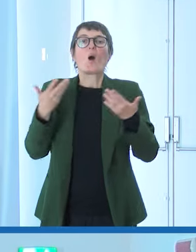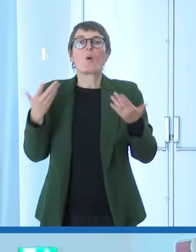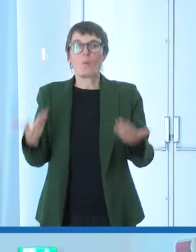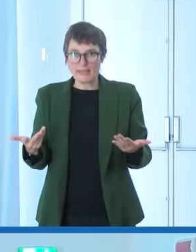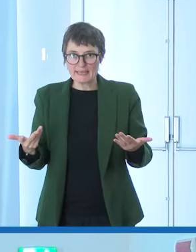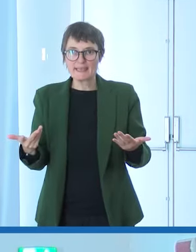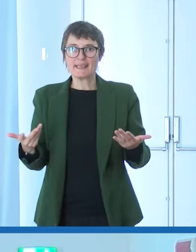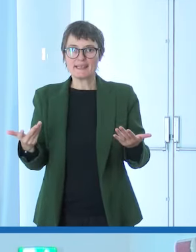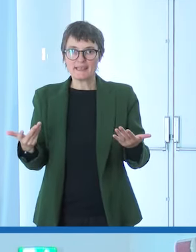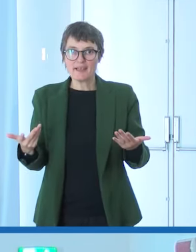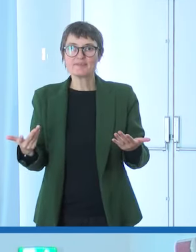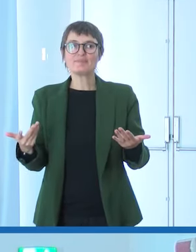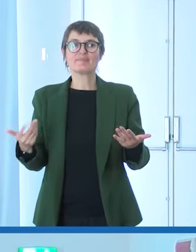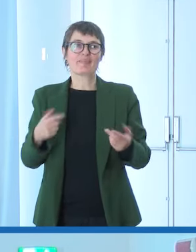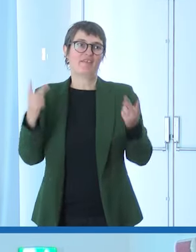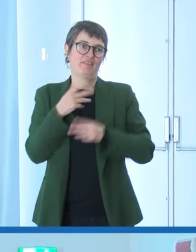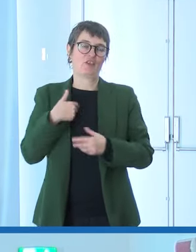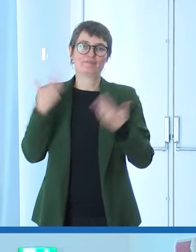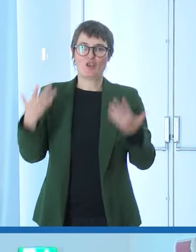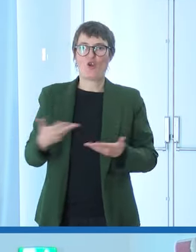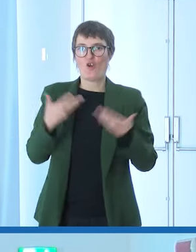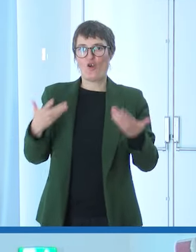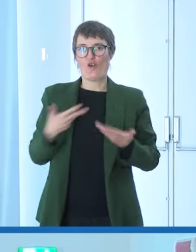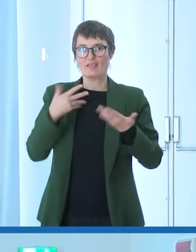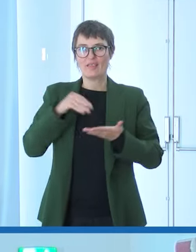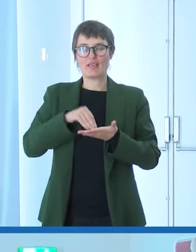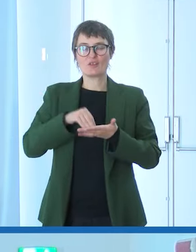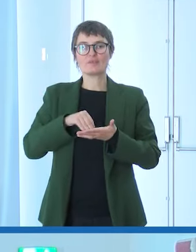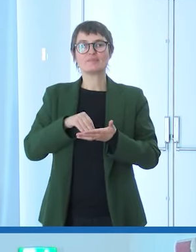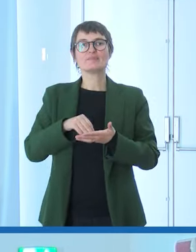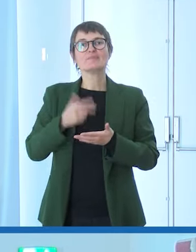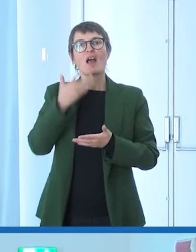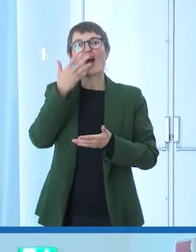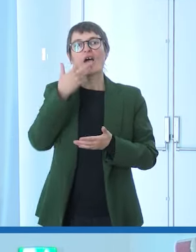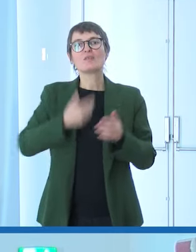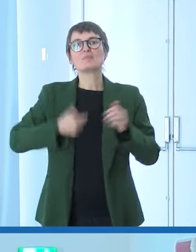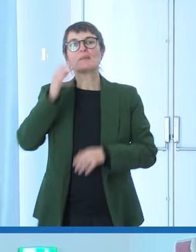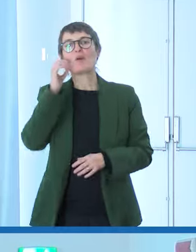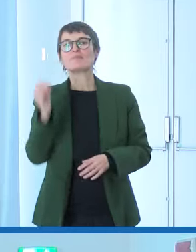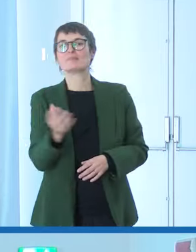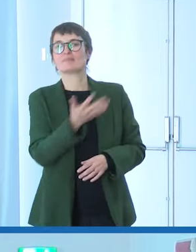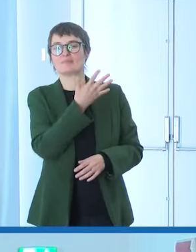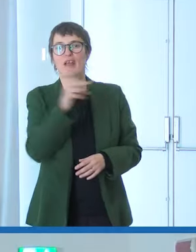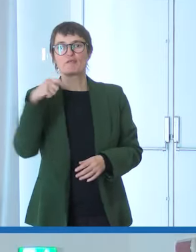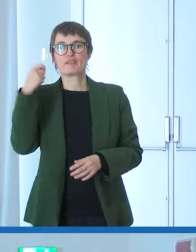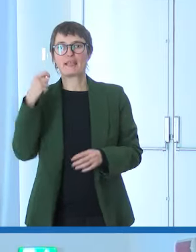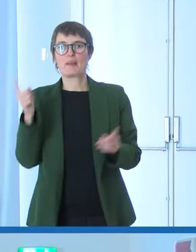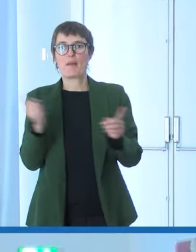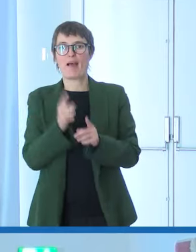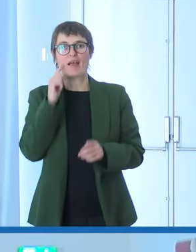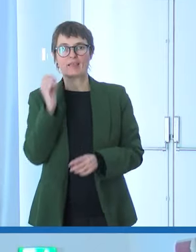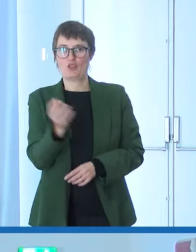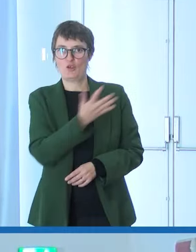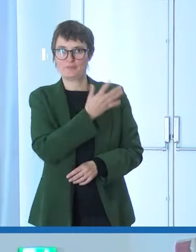insomma dati che sono molto contento di essere qua vorrei partire con questo filmato serrita perché io ho una piccola per quanto